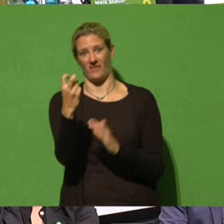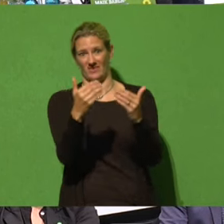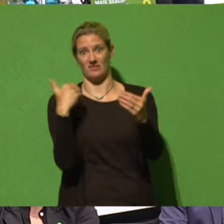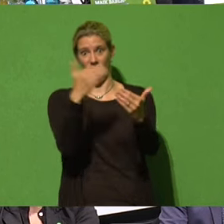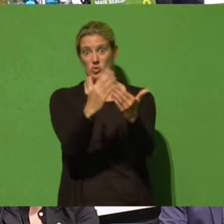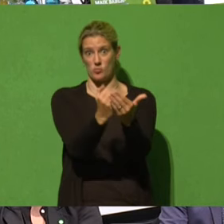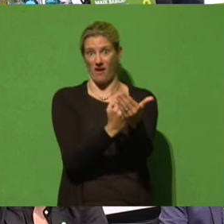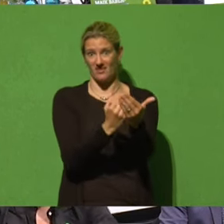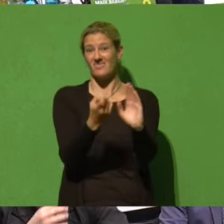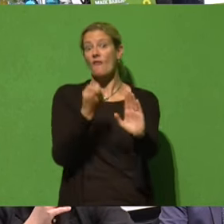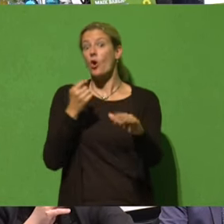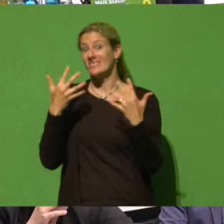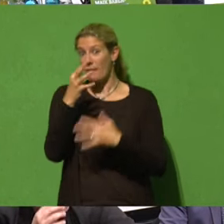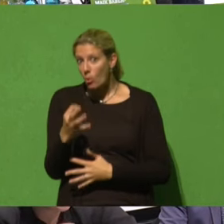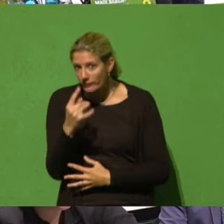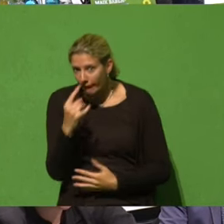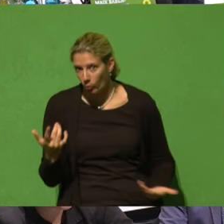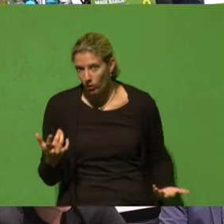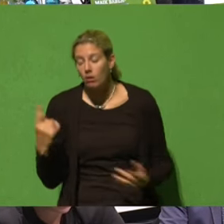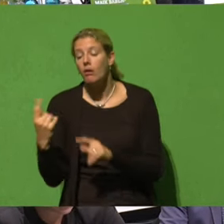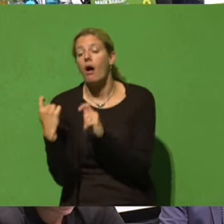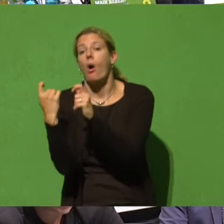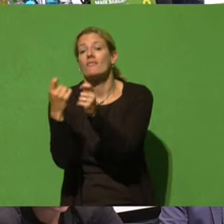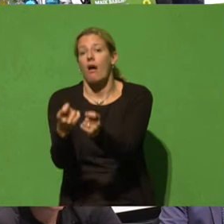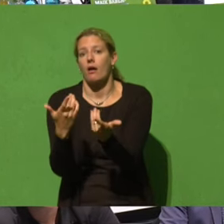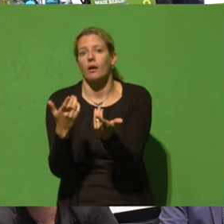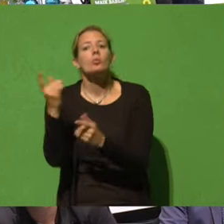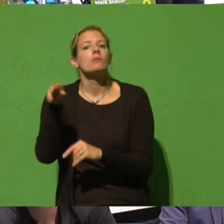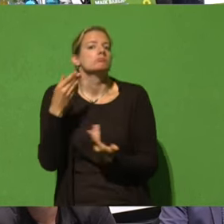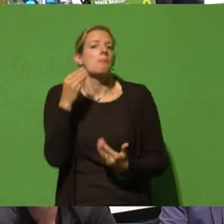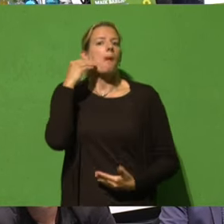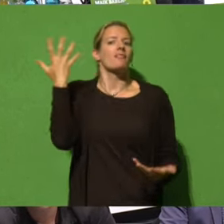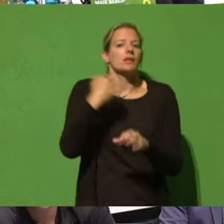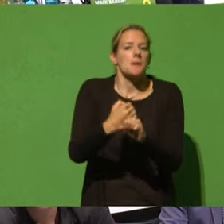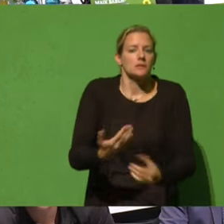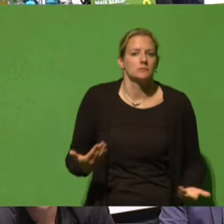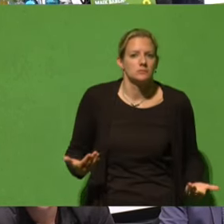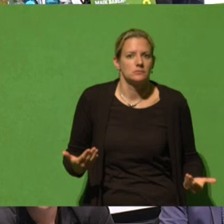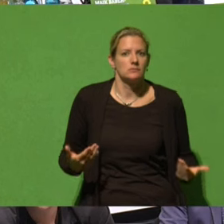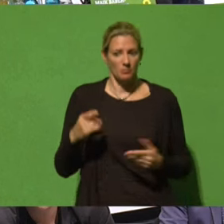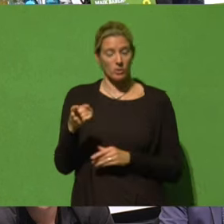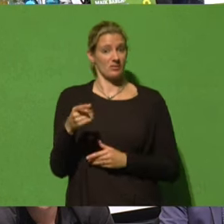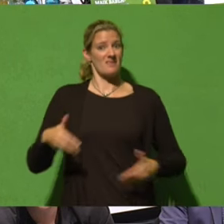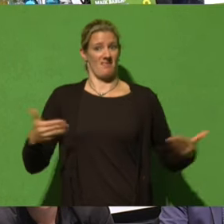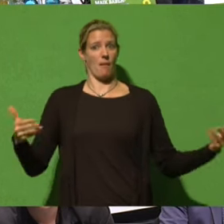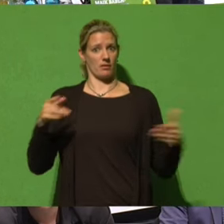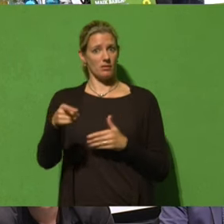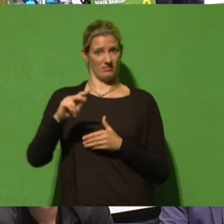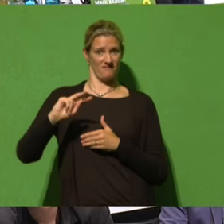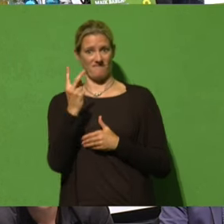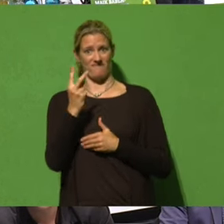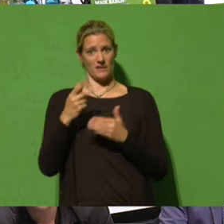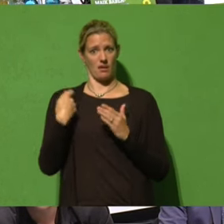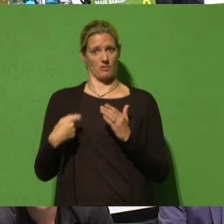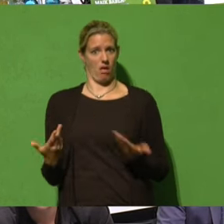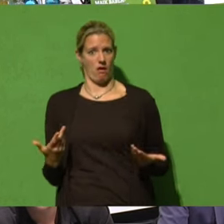müssen. Wenn Gabriel das in Auftrag gibt, wie reagiert dann die Kanzlerin? Ich meine, er ist immerhin ja 40 Kanzler. Er gibt